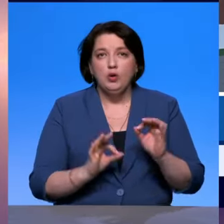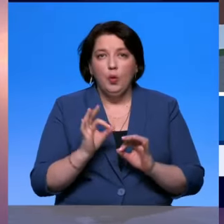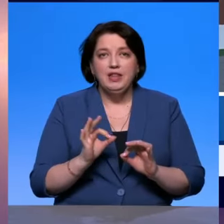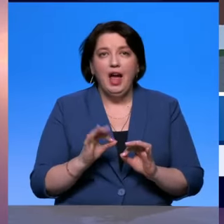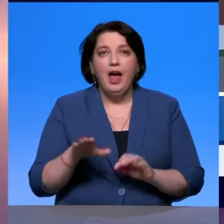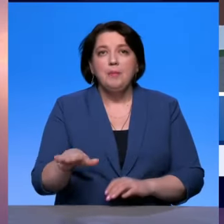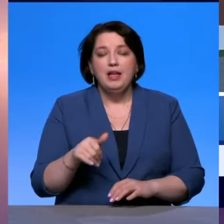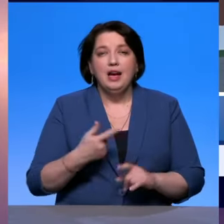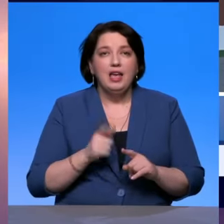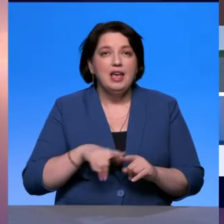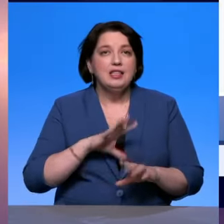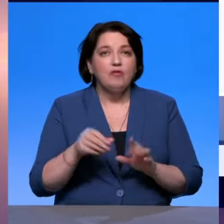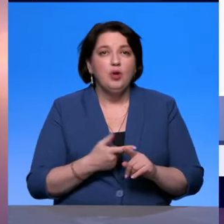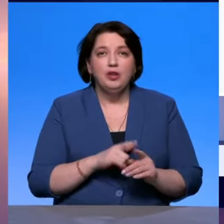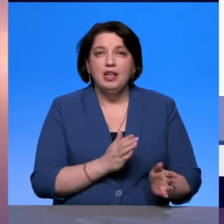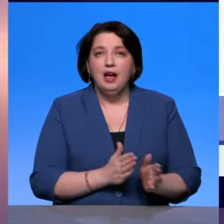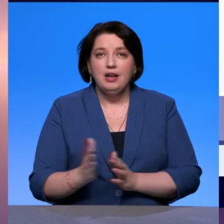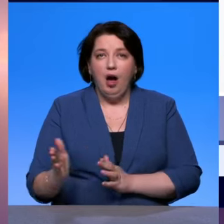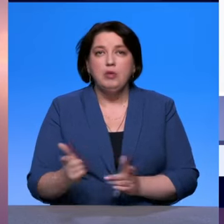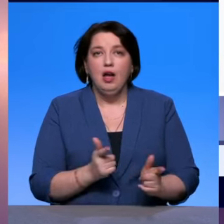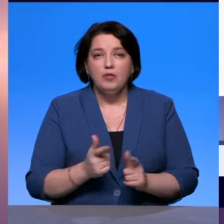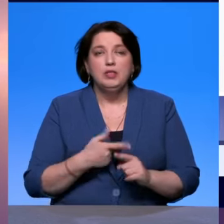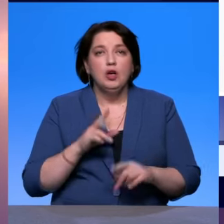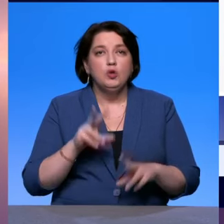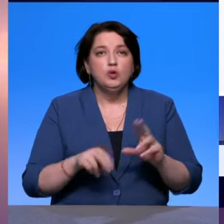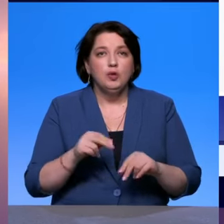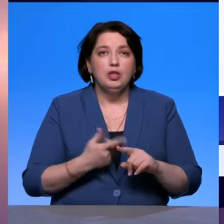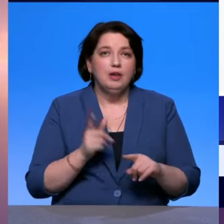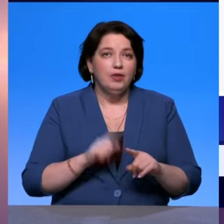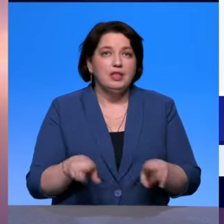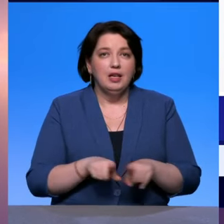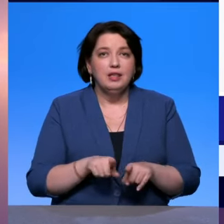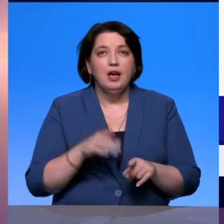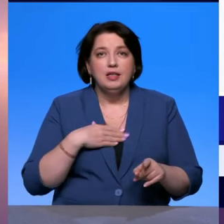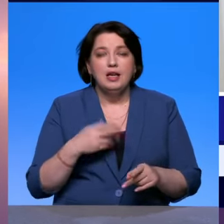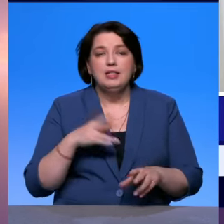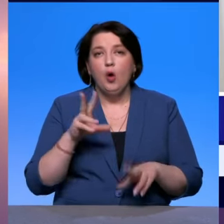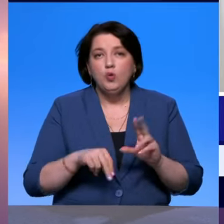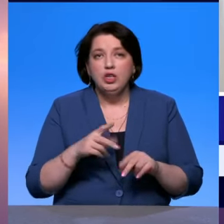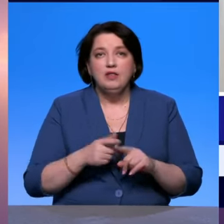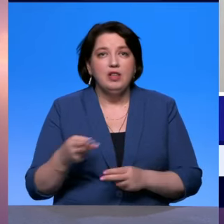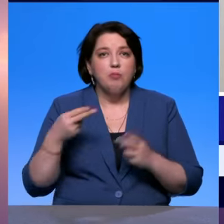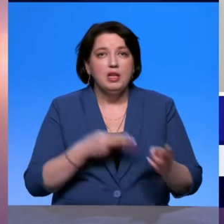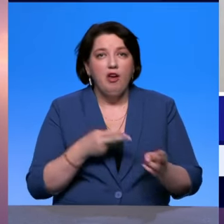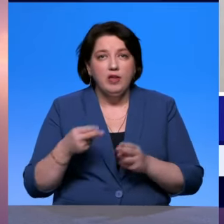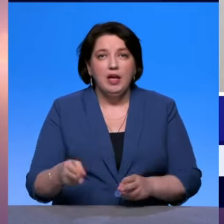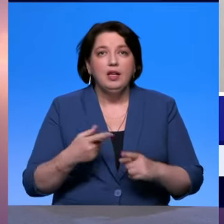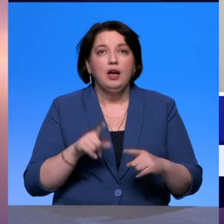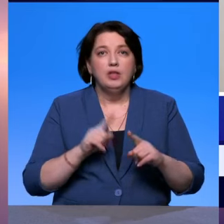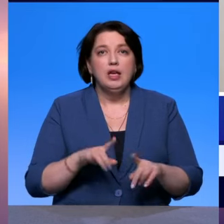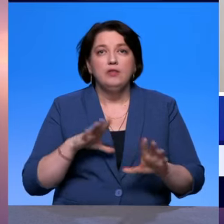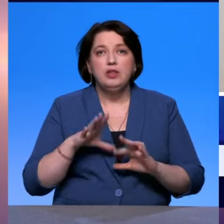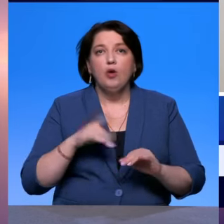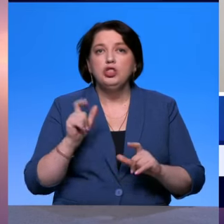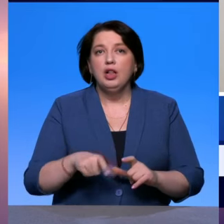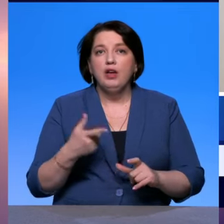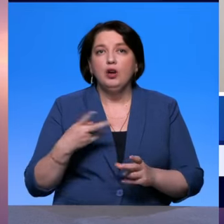это все грамотно выстроить с учетом релокации, помощи в релокации, в переезде, обеспечения релокационного пакета, то есть человеку